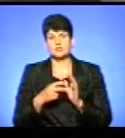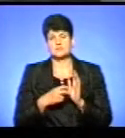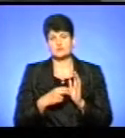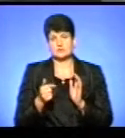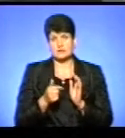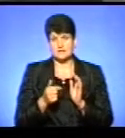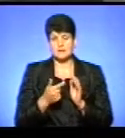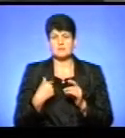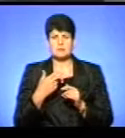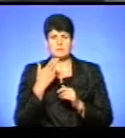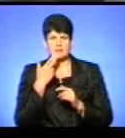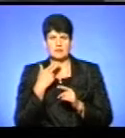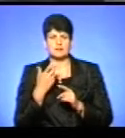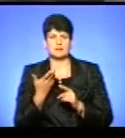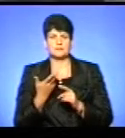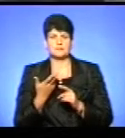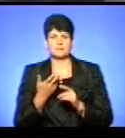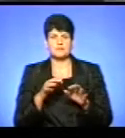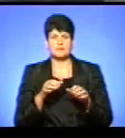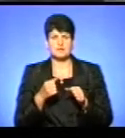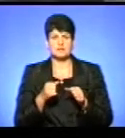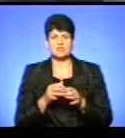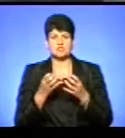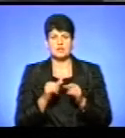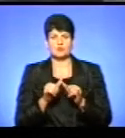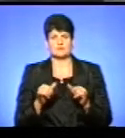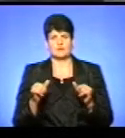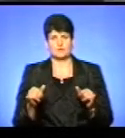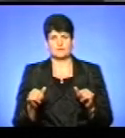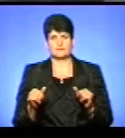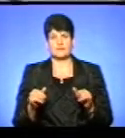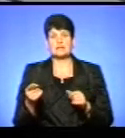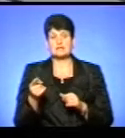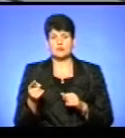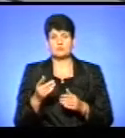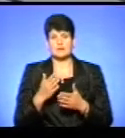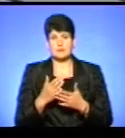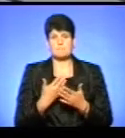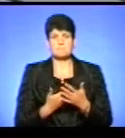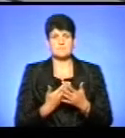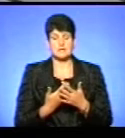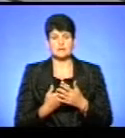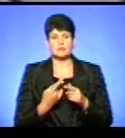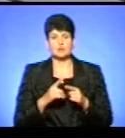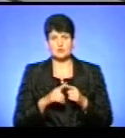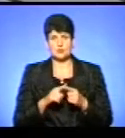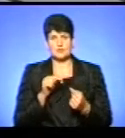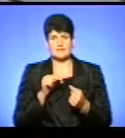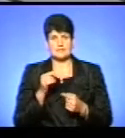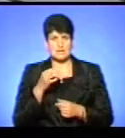звикли переймати досвід інших міст українських, ще більш розвинутіших. Ось Тернопіль є скравим прикладом такого антидосвіду.